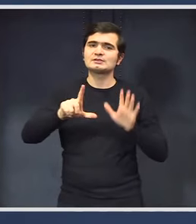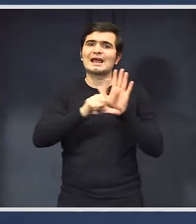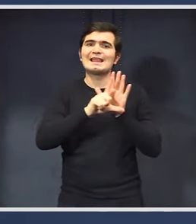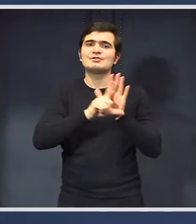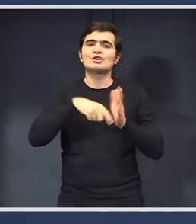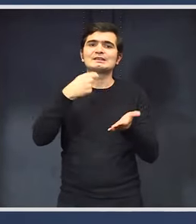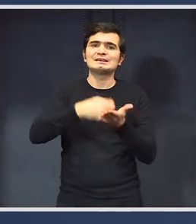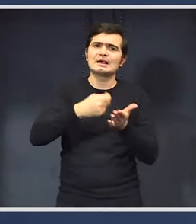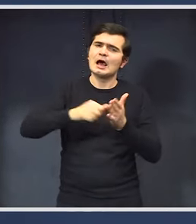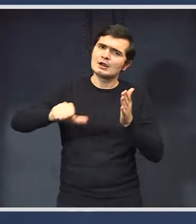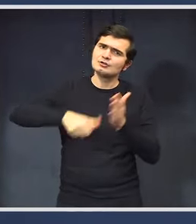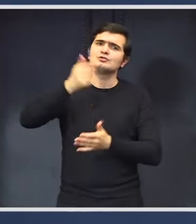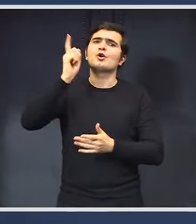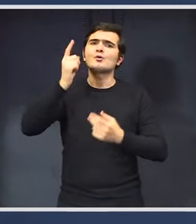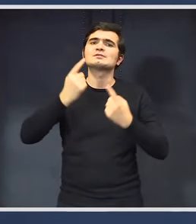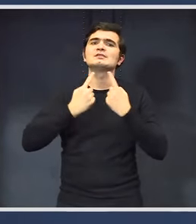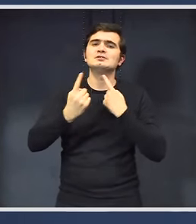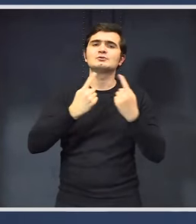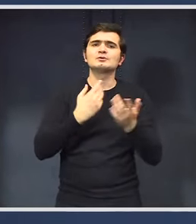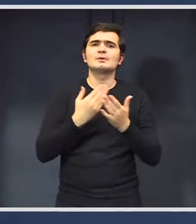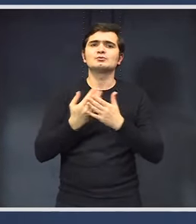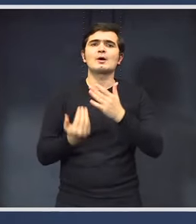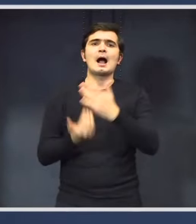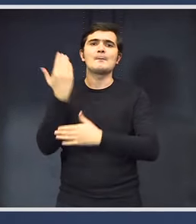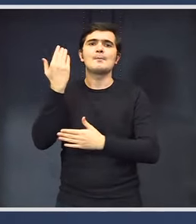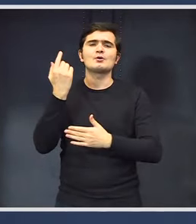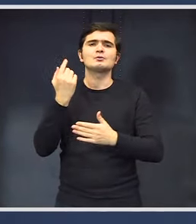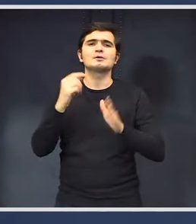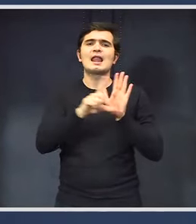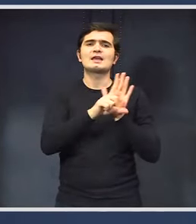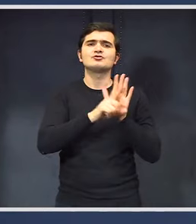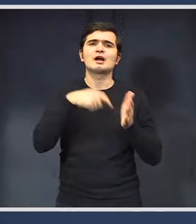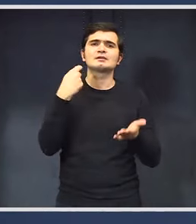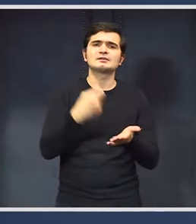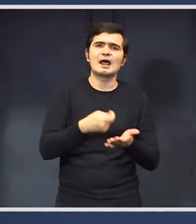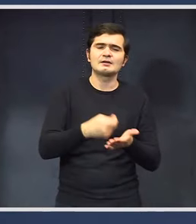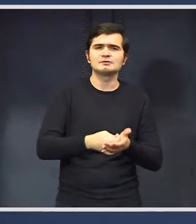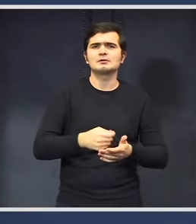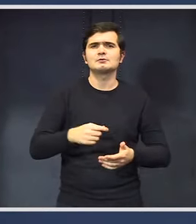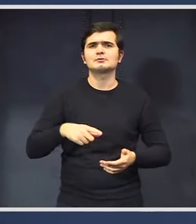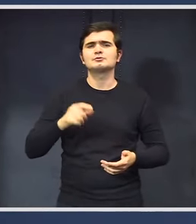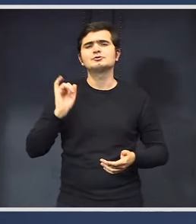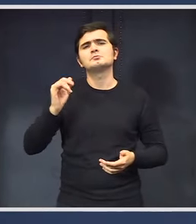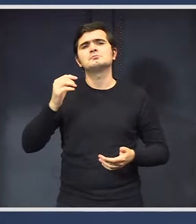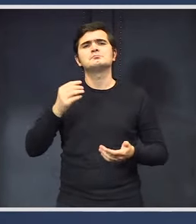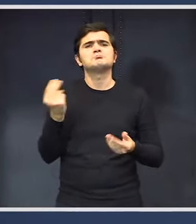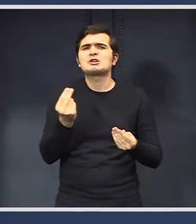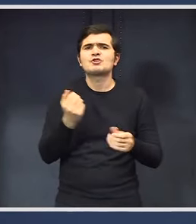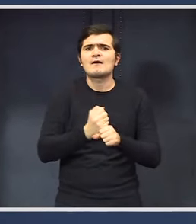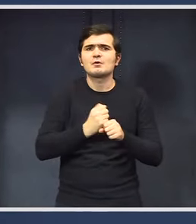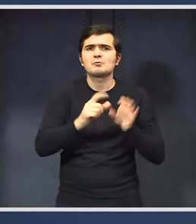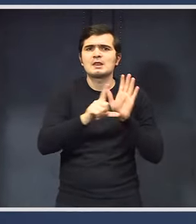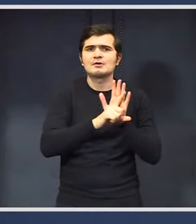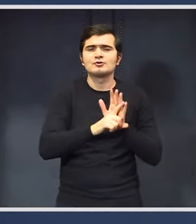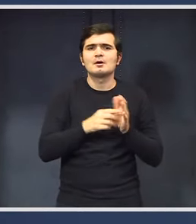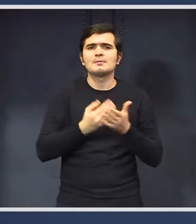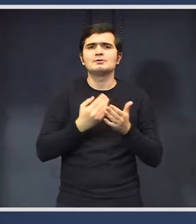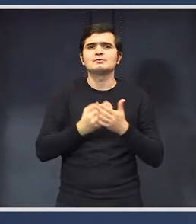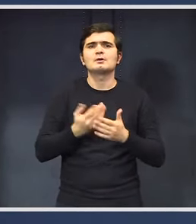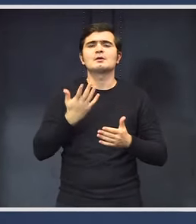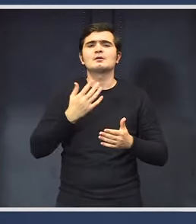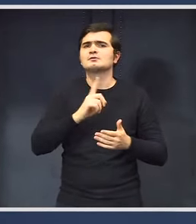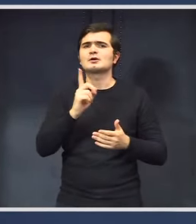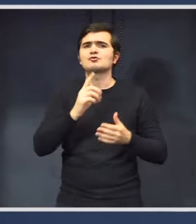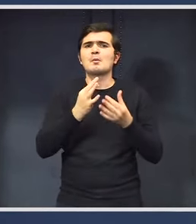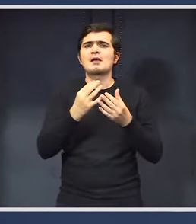rediscutată. Pentru că au fost, în momentul în care apoi legea salarizării, principiul care la care a pornit a fost acela că elimina inechități,